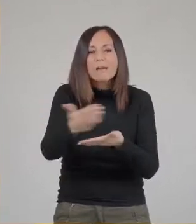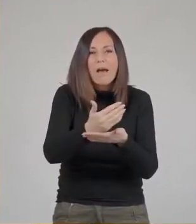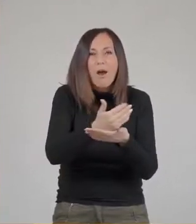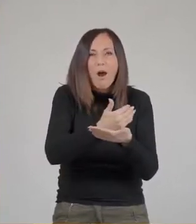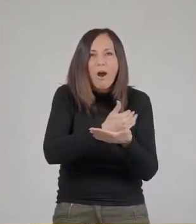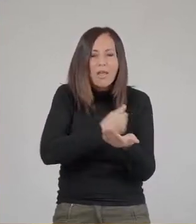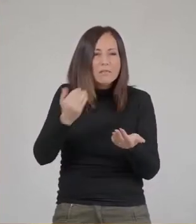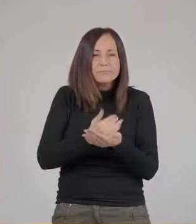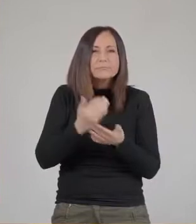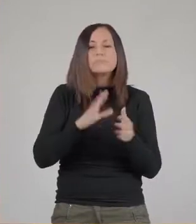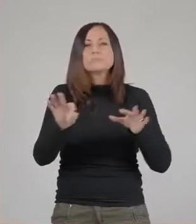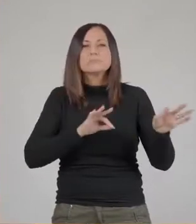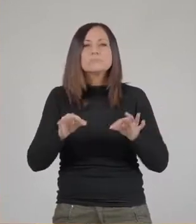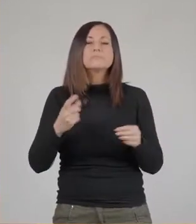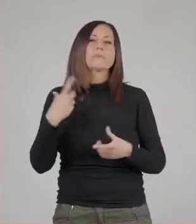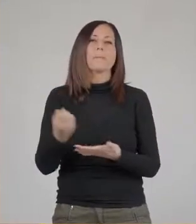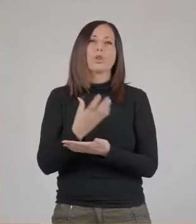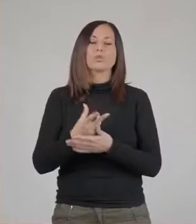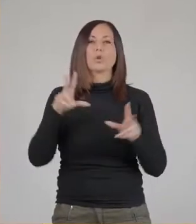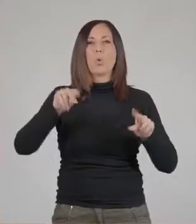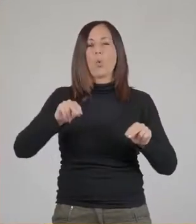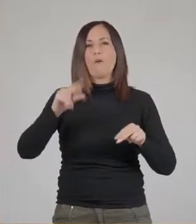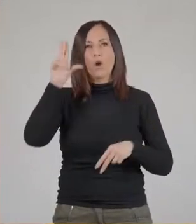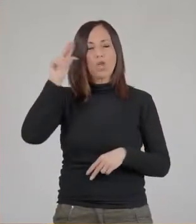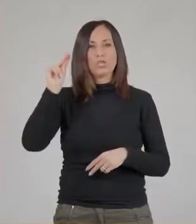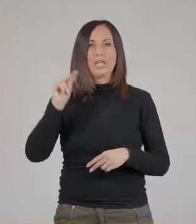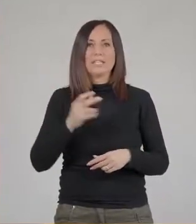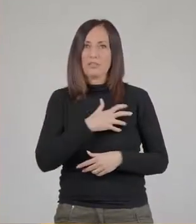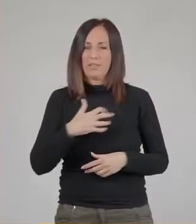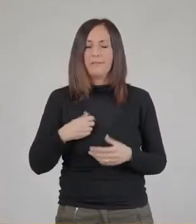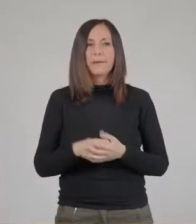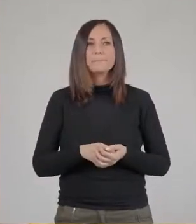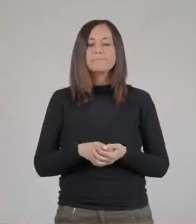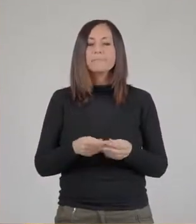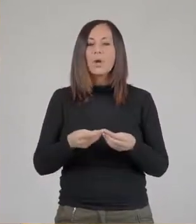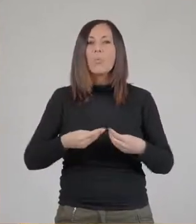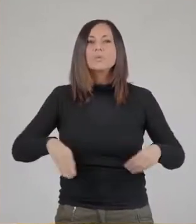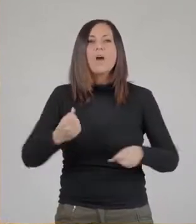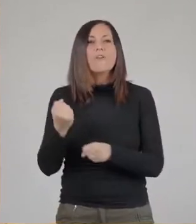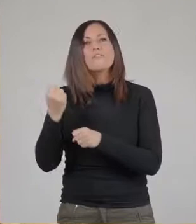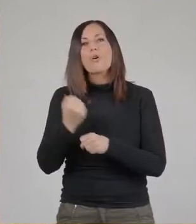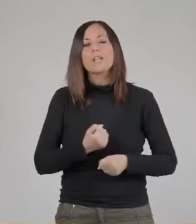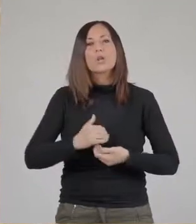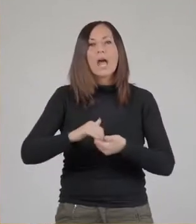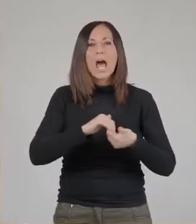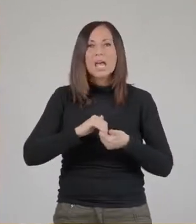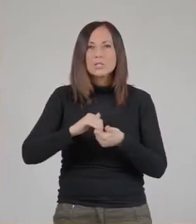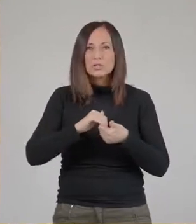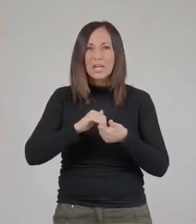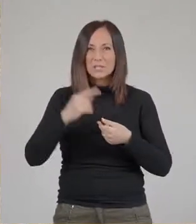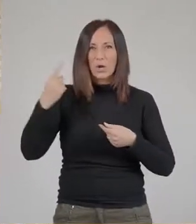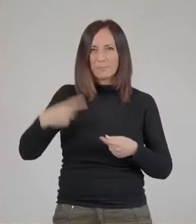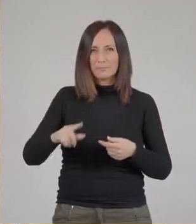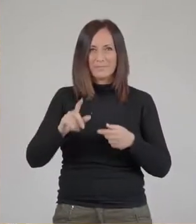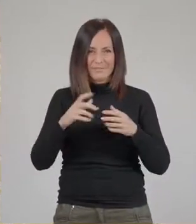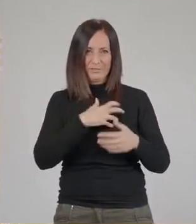raccolta di dati e nella produzione di nuove conoscenze scientifiche. Il museo è uno dei fondatori dell'Associazione Europea di